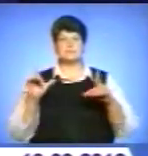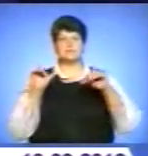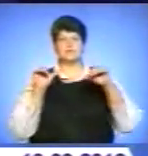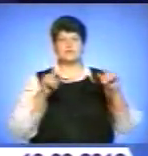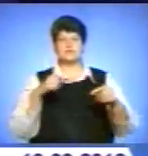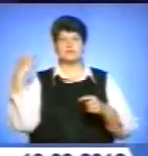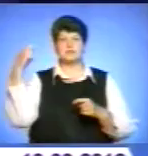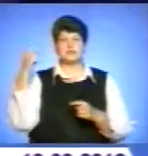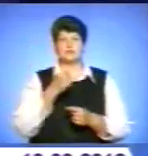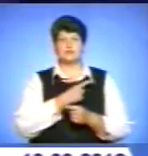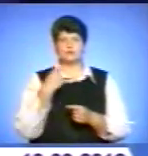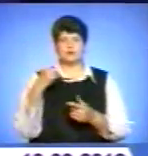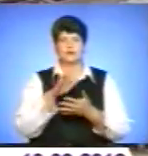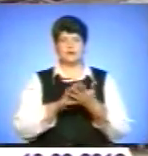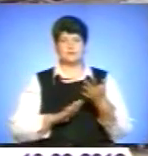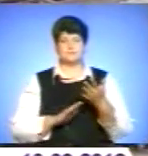далі у репортажі.